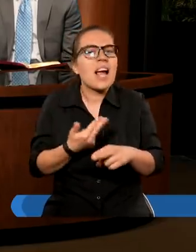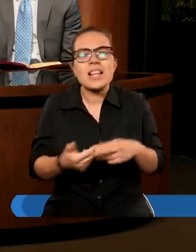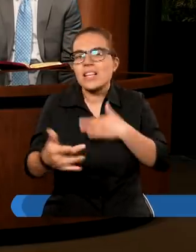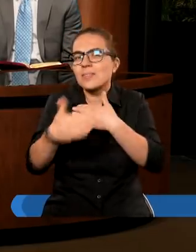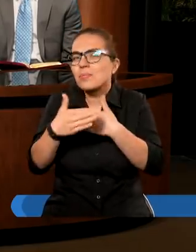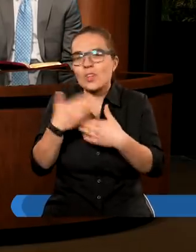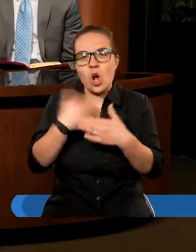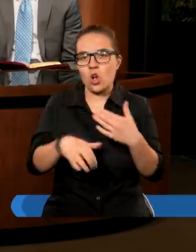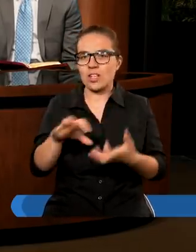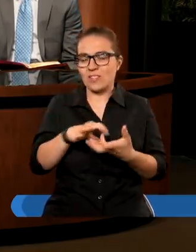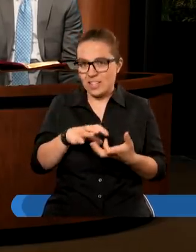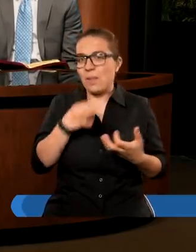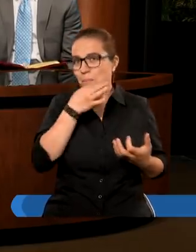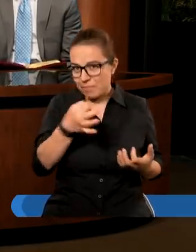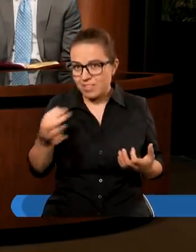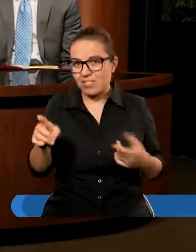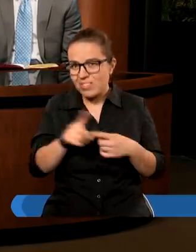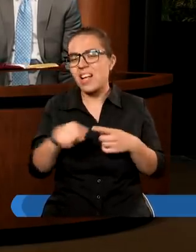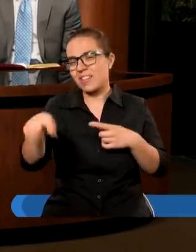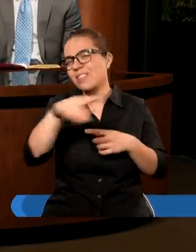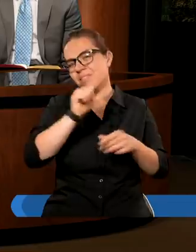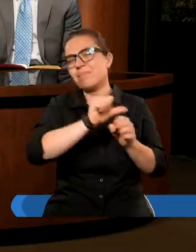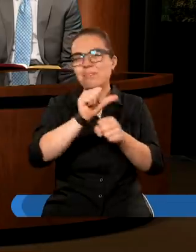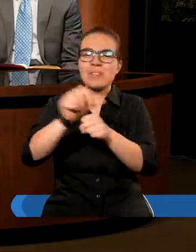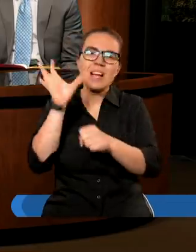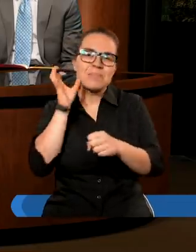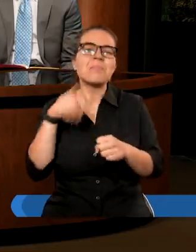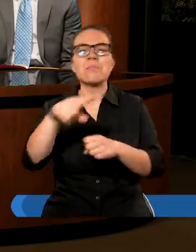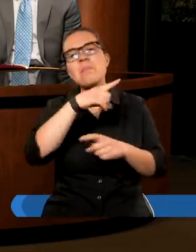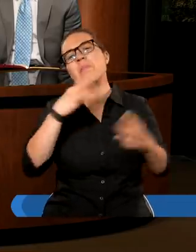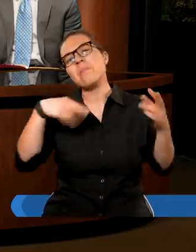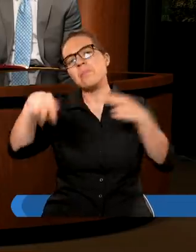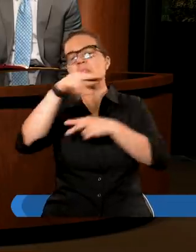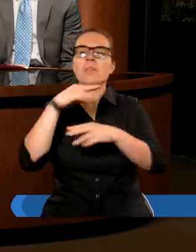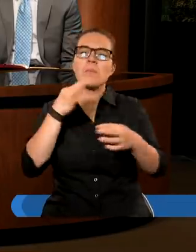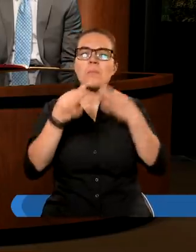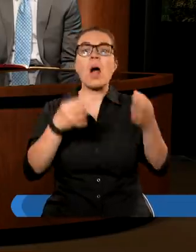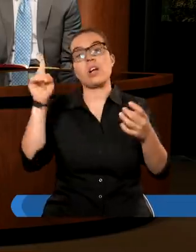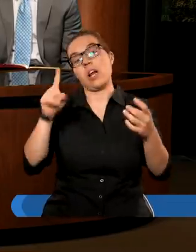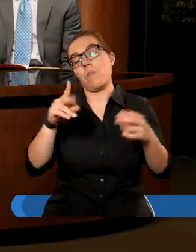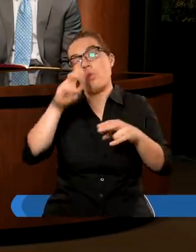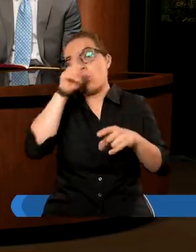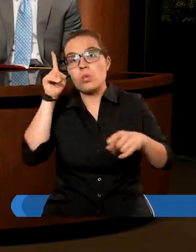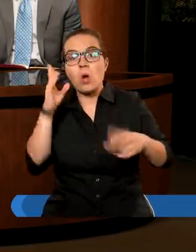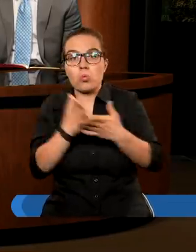ten świat? Kiedy? Nawet czasami zdarza się, że wyznaczane są daty, tak?